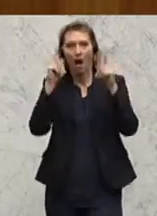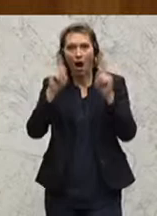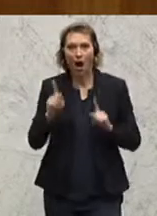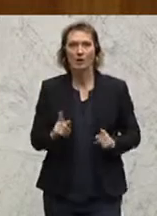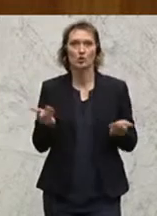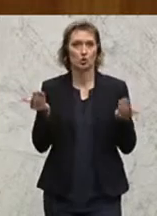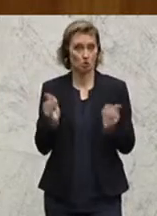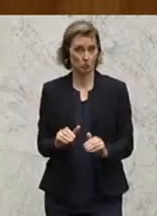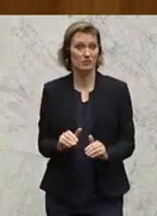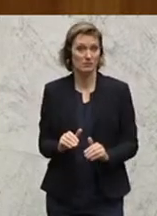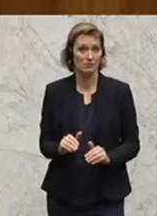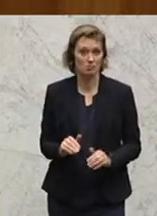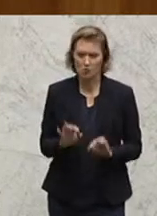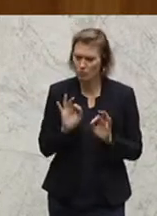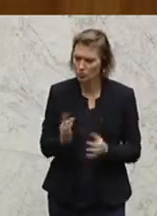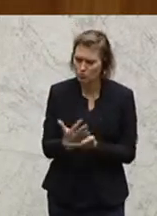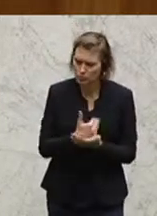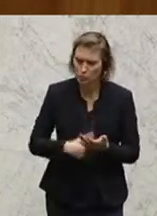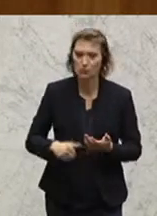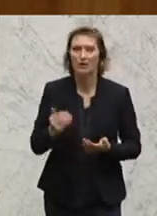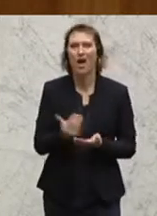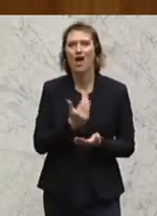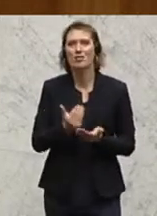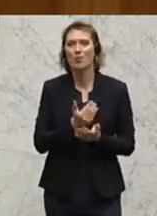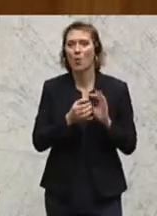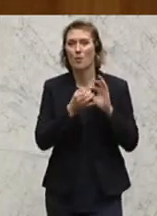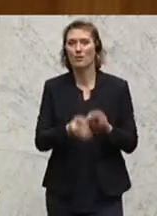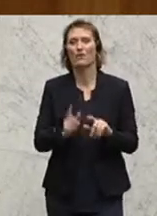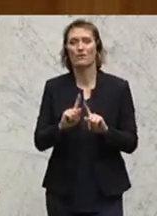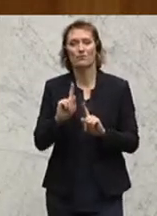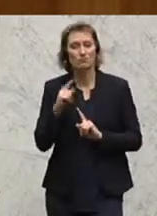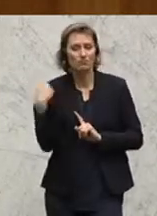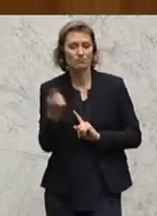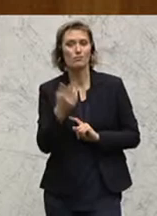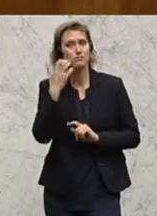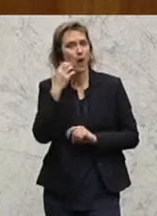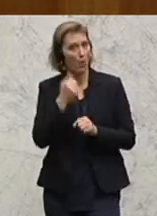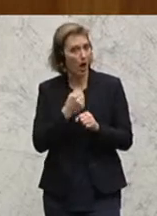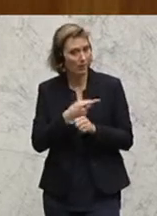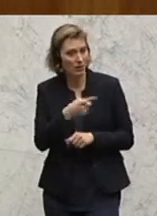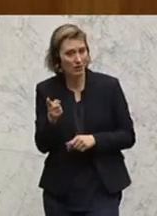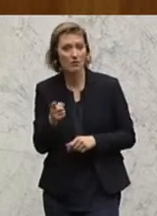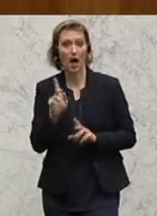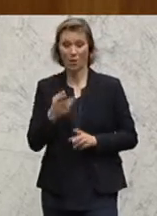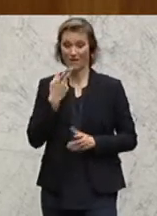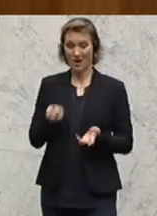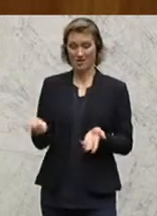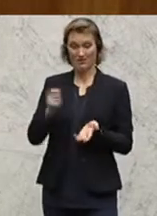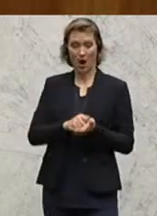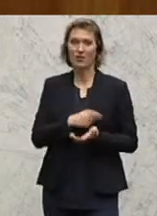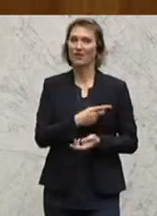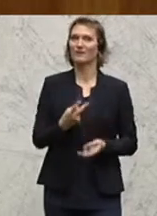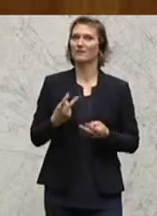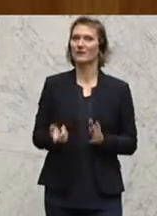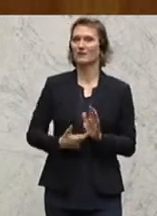Es ist effizient. Es ist auch einkommensrelevant für die Landwirte. Und es ist vor allem bei den Konsumentinnen und Konsumenten